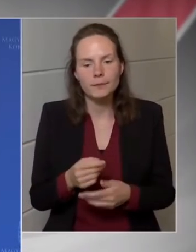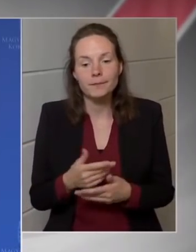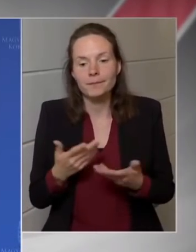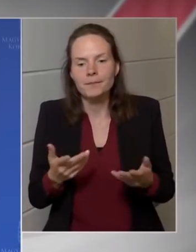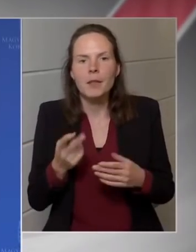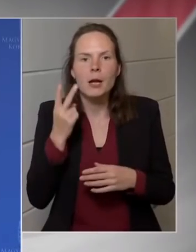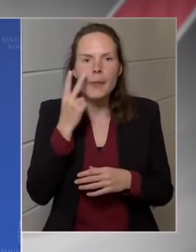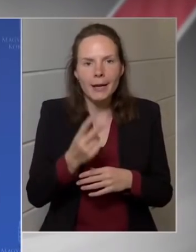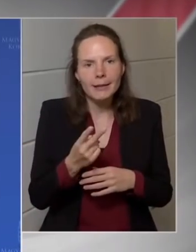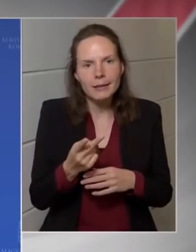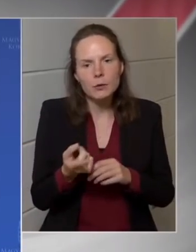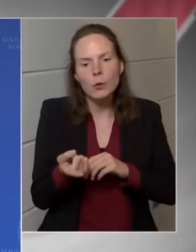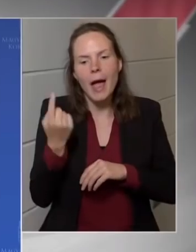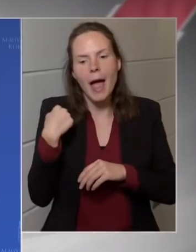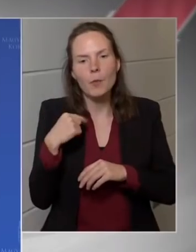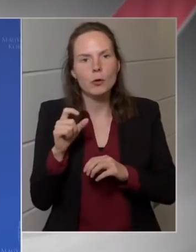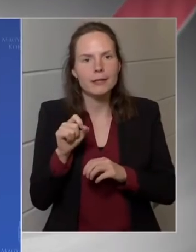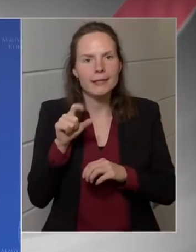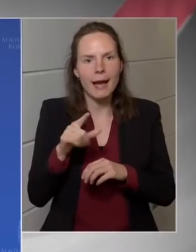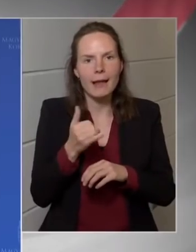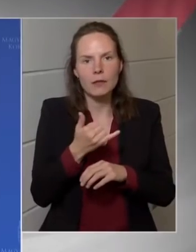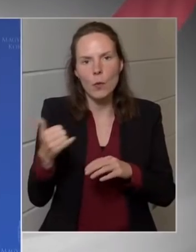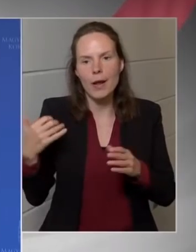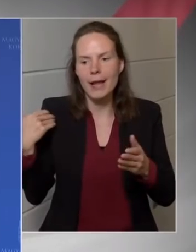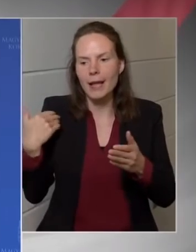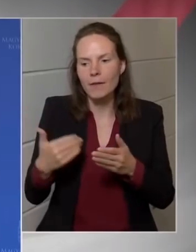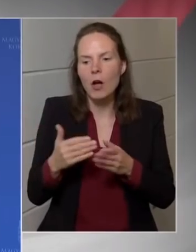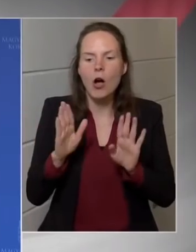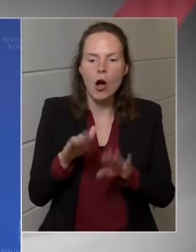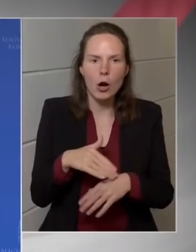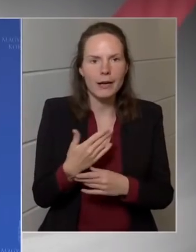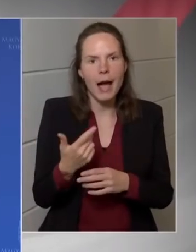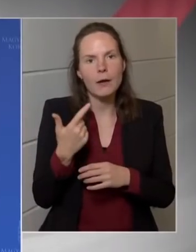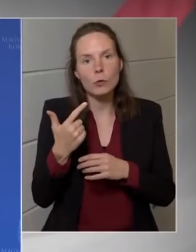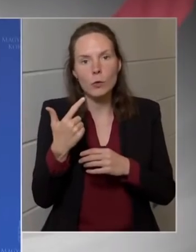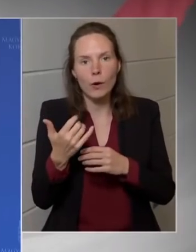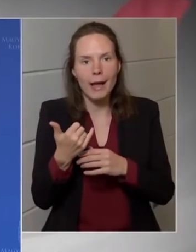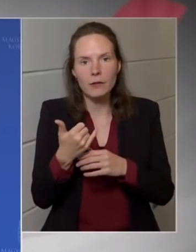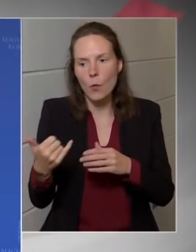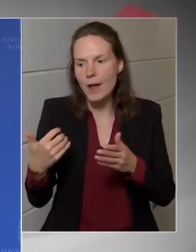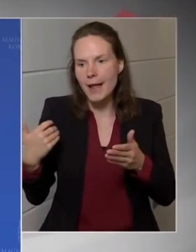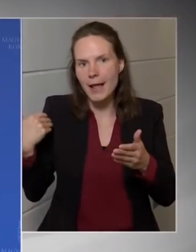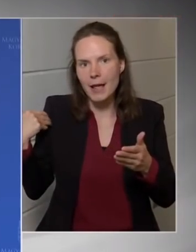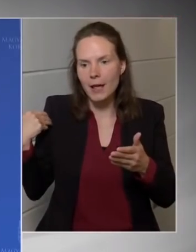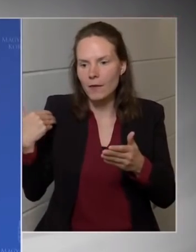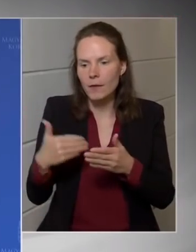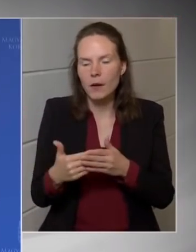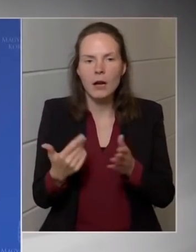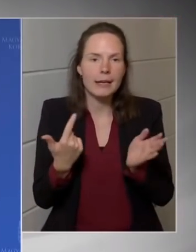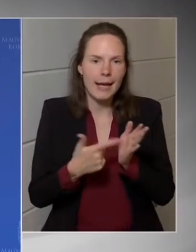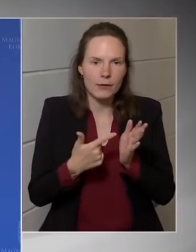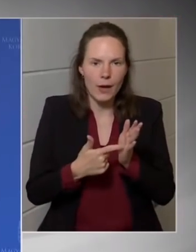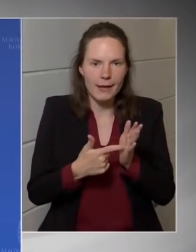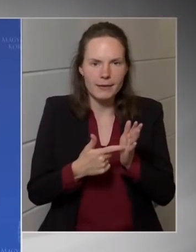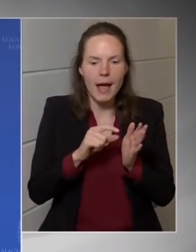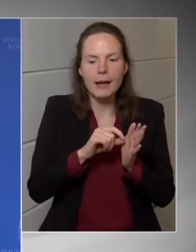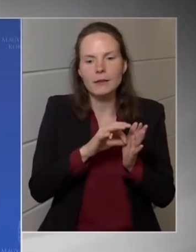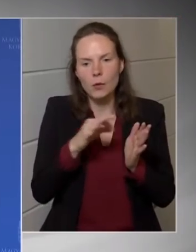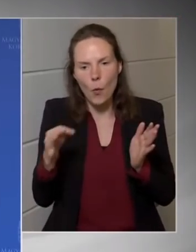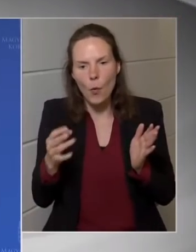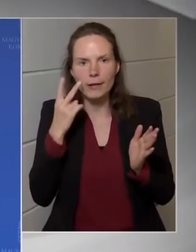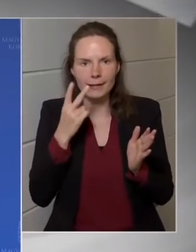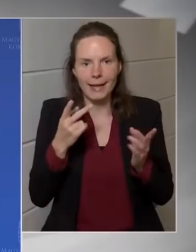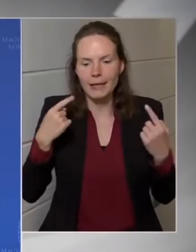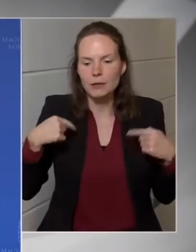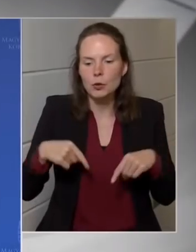12 évben, vagy akár 22 évben, mi lényegében 2000-től néztük, tehát 22 évben mennyi